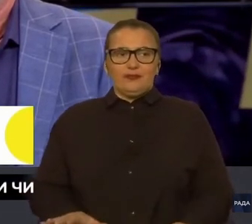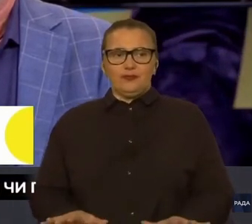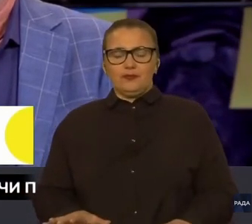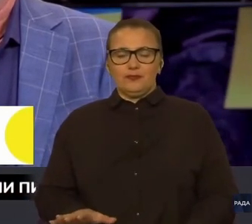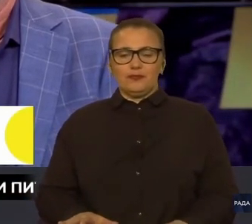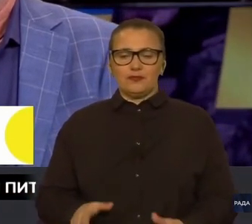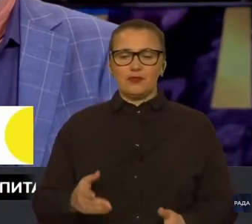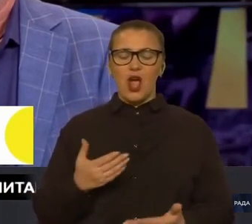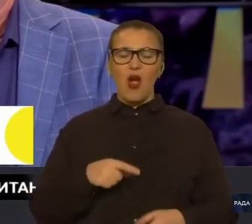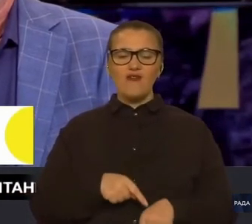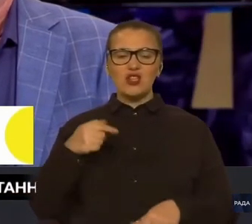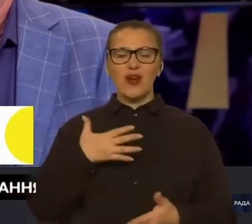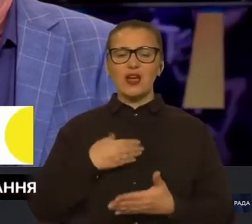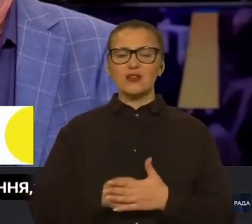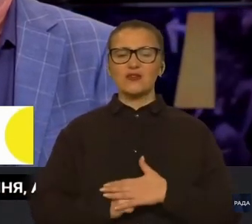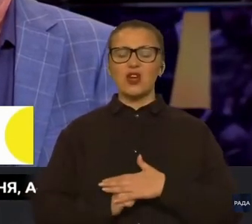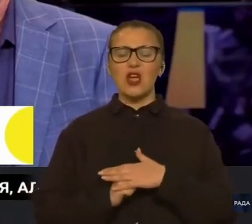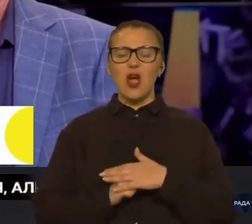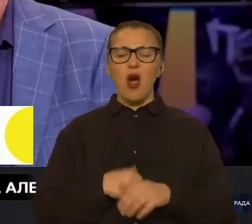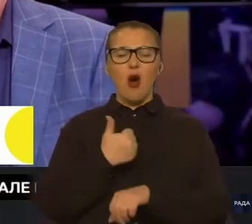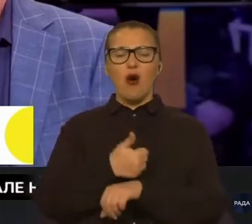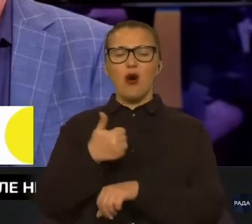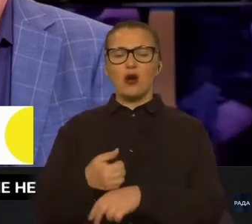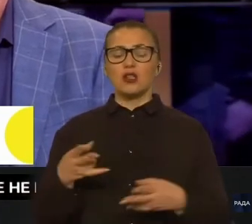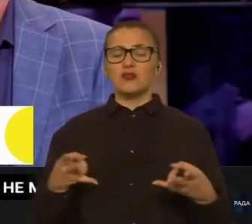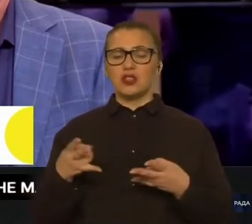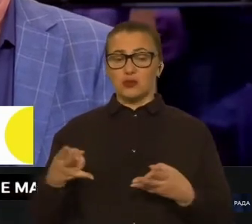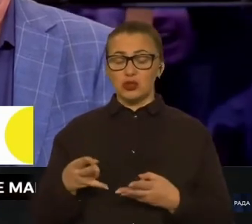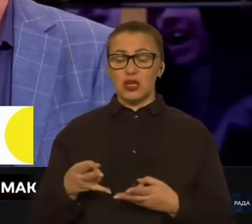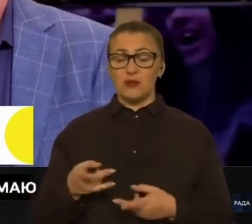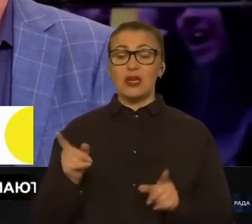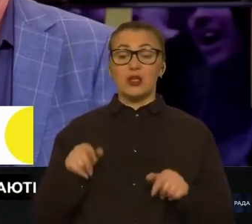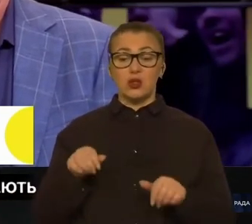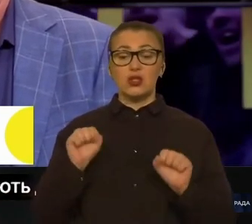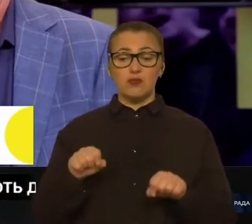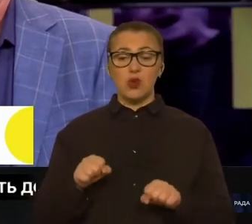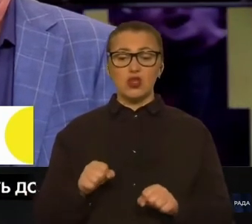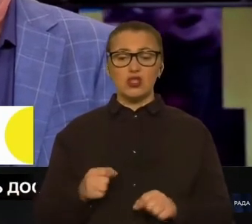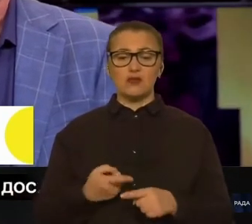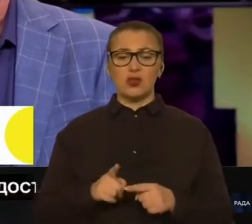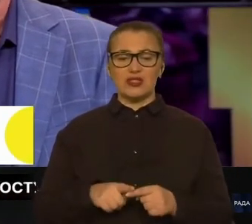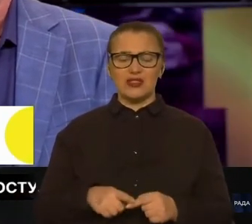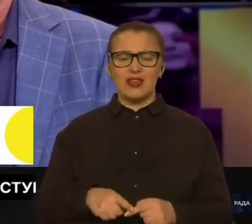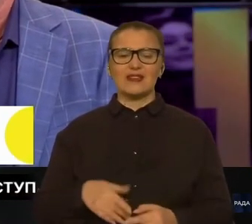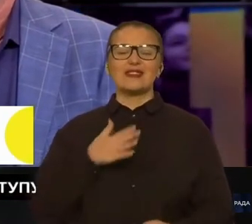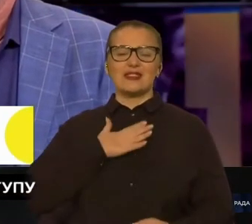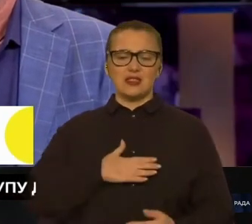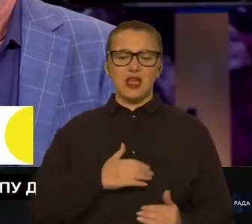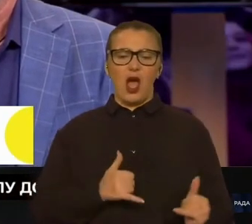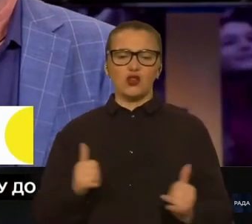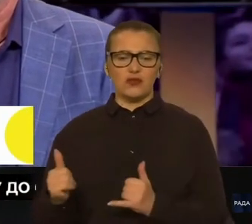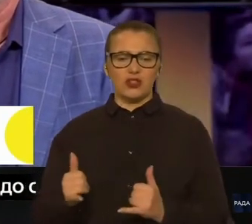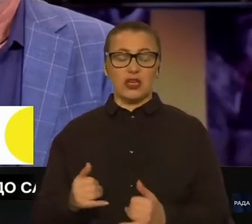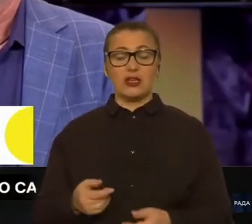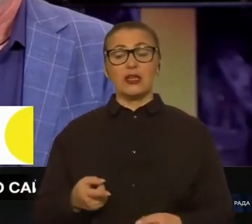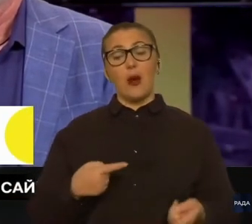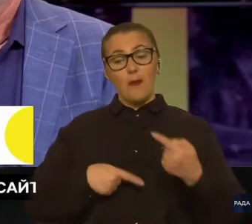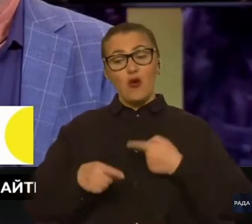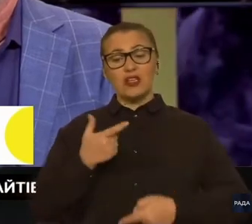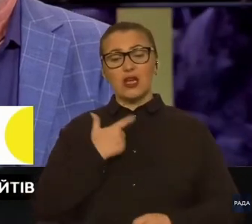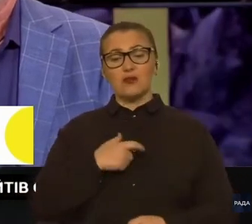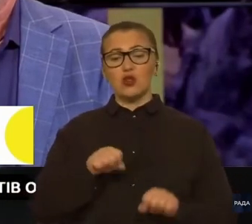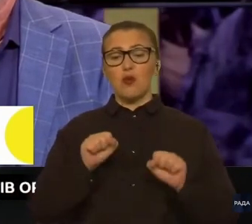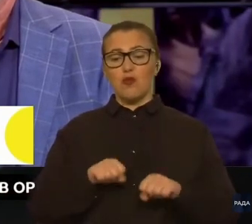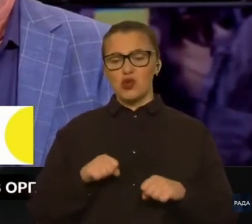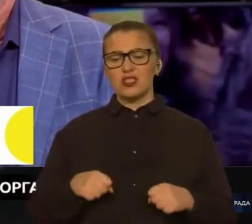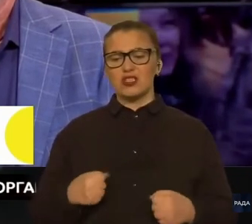відчуваємо свої базові потреби. Коли ми відчуваємо свої базові потреби, ми їх можемо задовольняти. Таким чином ми повертаємо собі можливість функціонувати